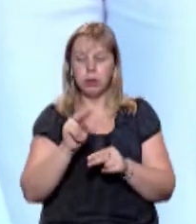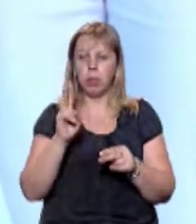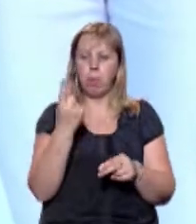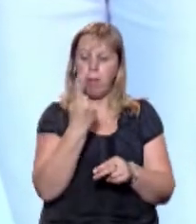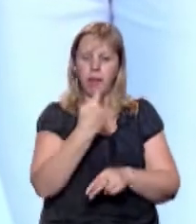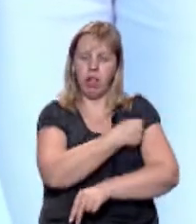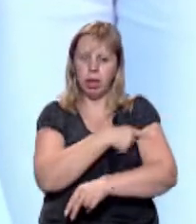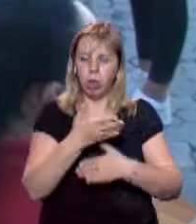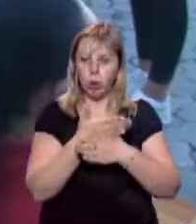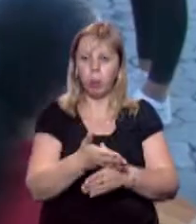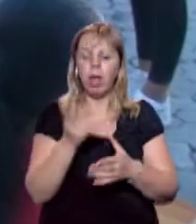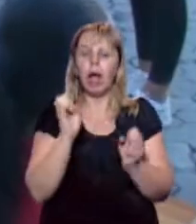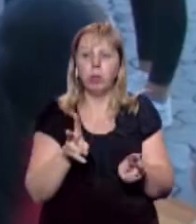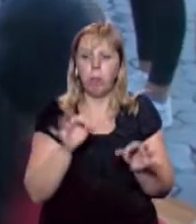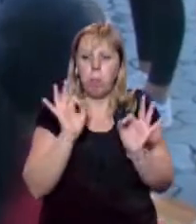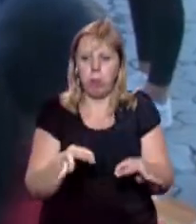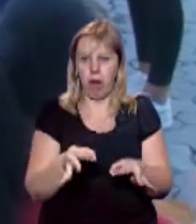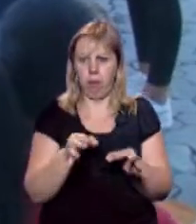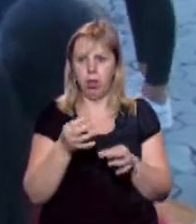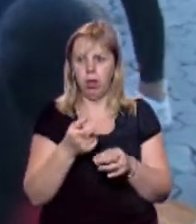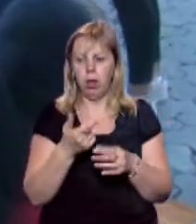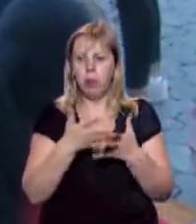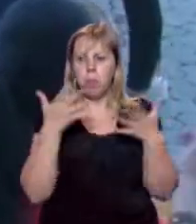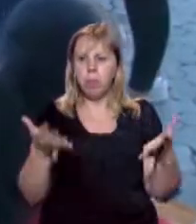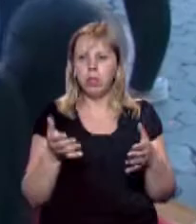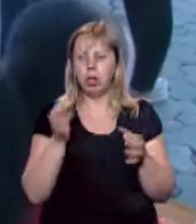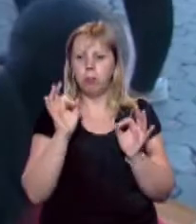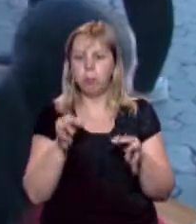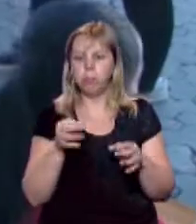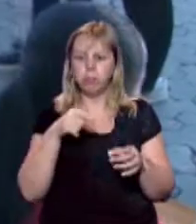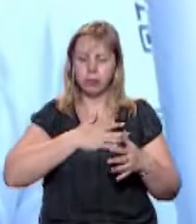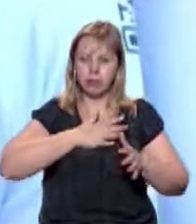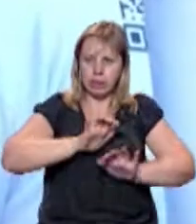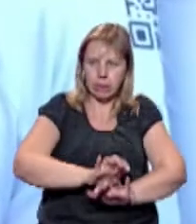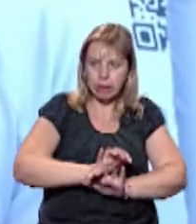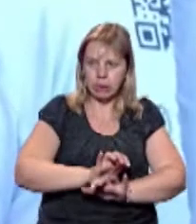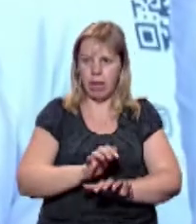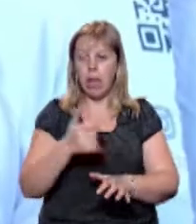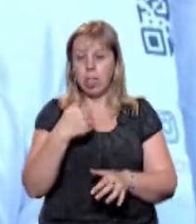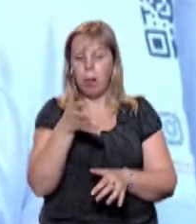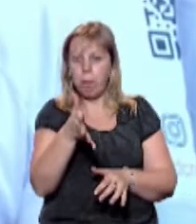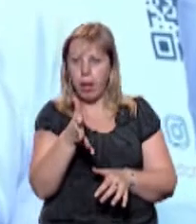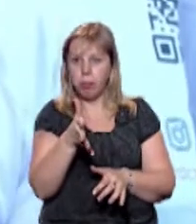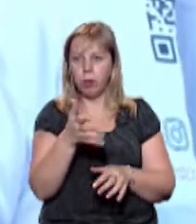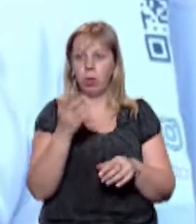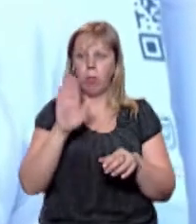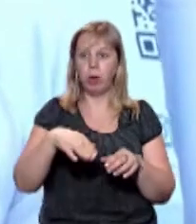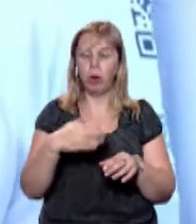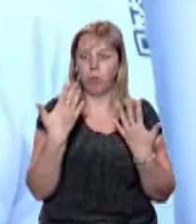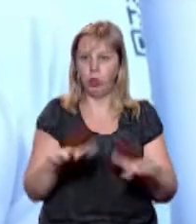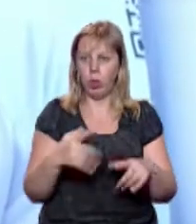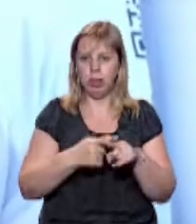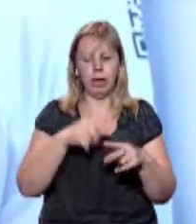лікарської допомоги, що вони мають, як діяти. Більше свій досвід, правильність натискання. Як говорить, що якщо п'ять хвилин, потім вже все,